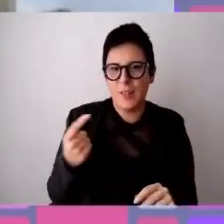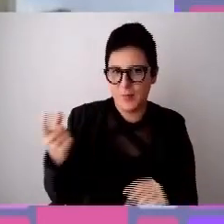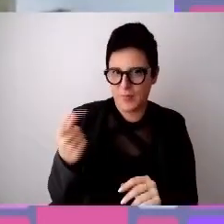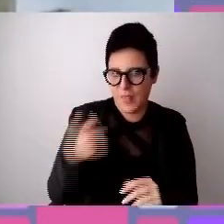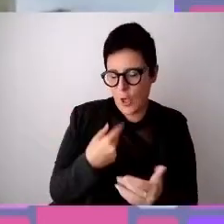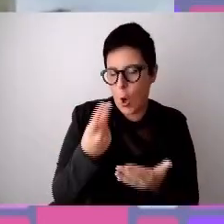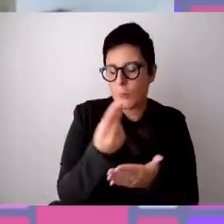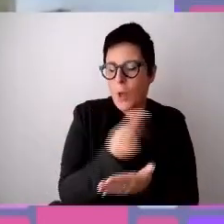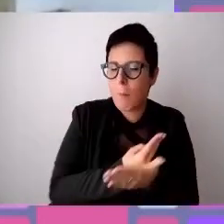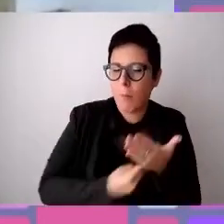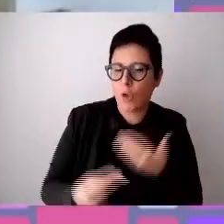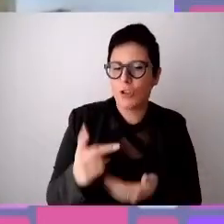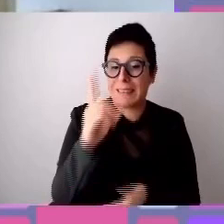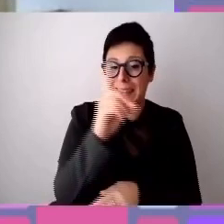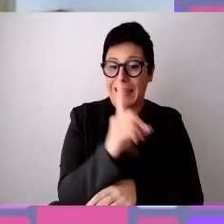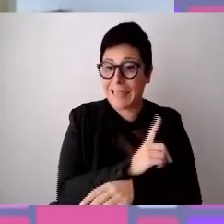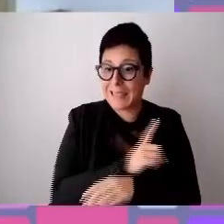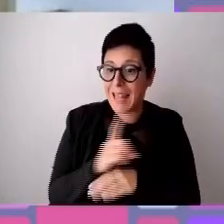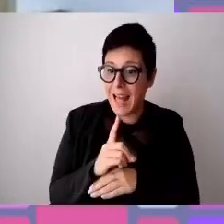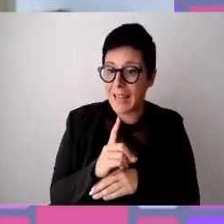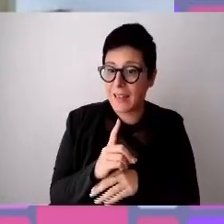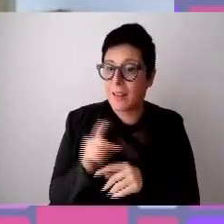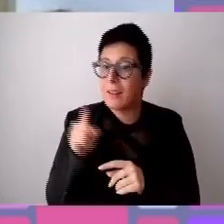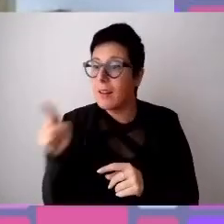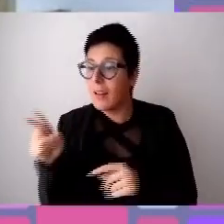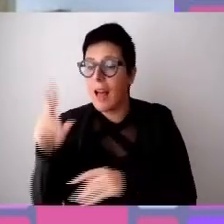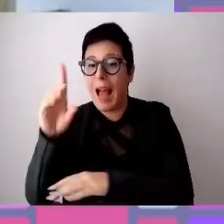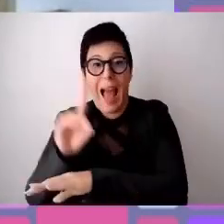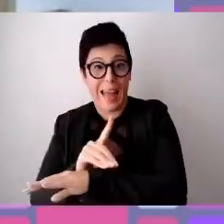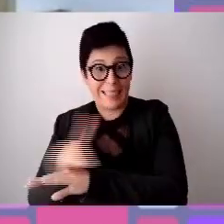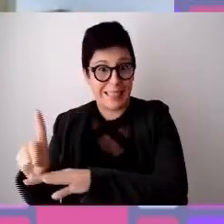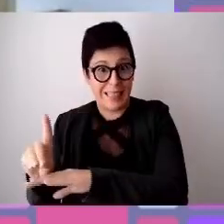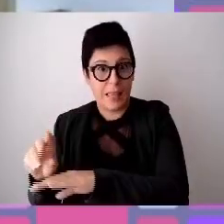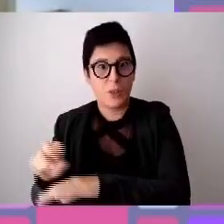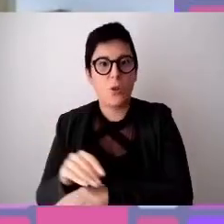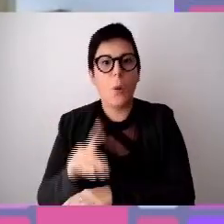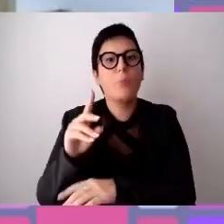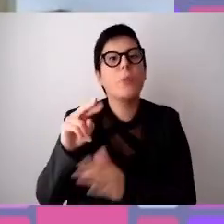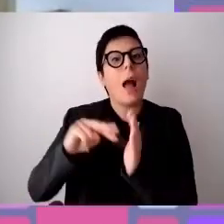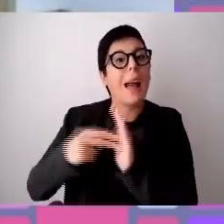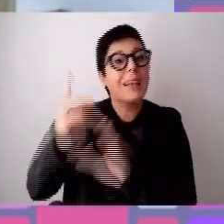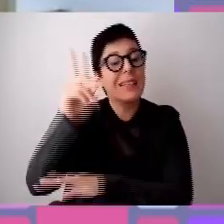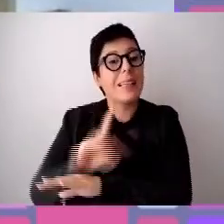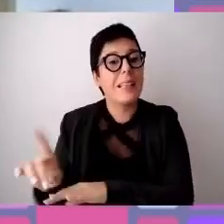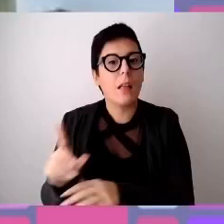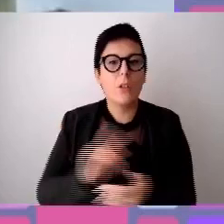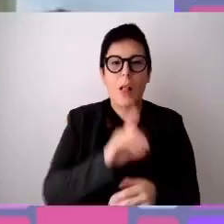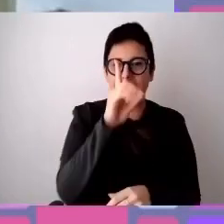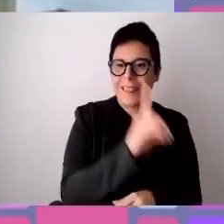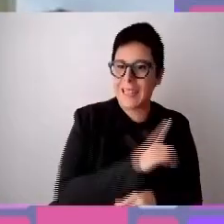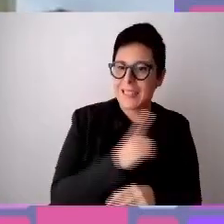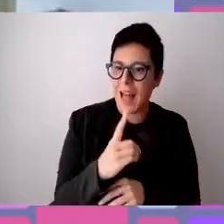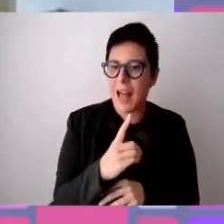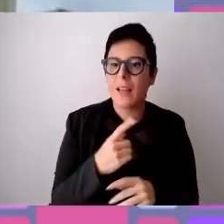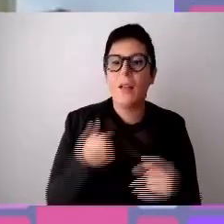designer, e quindi usiamo anche la nostra professionalità quando viaggiamo per andare a cercare delle